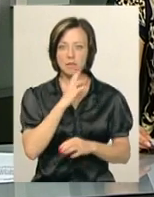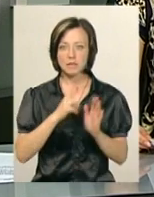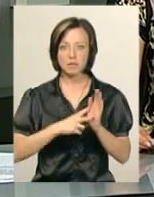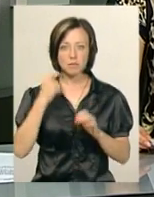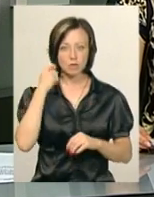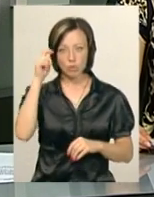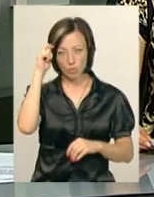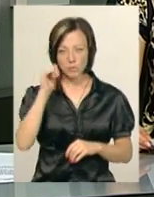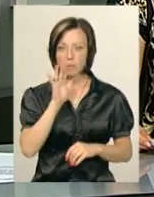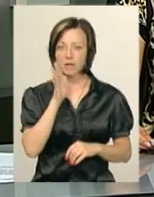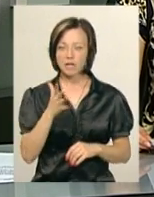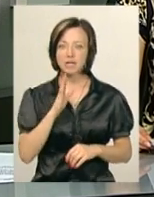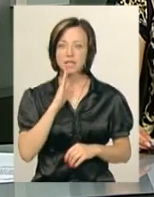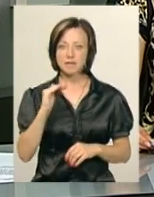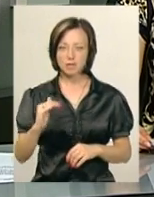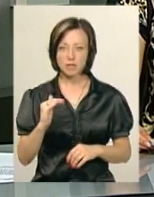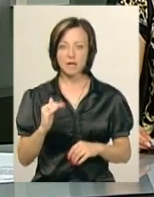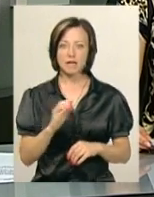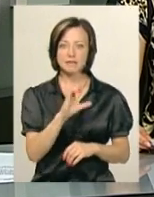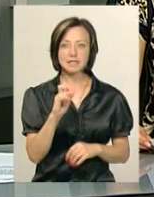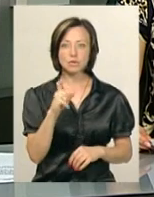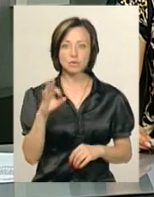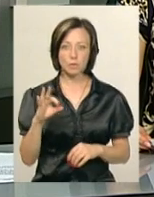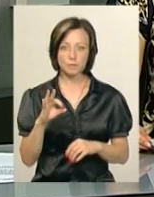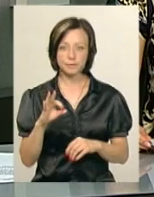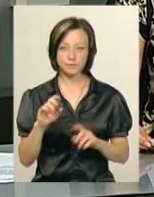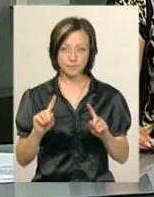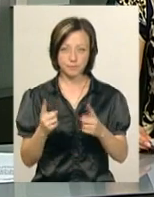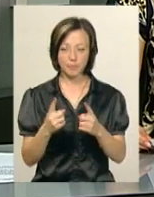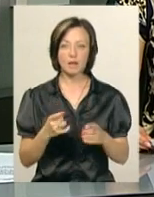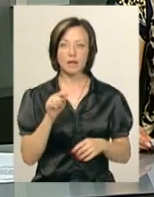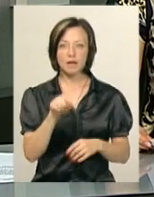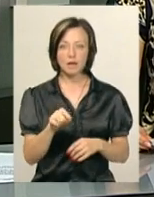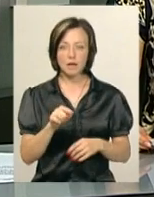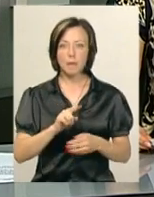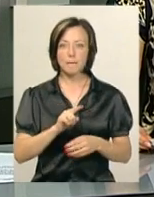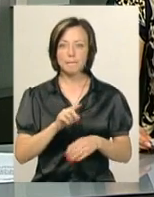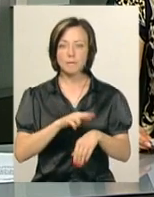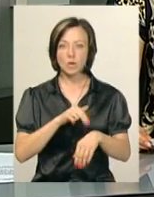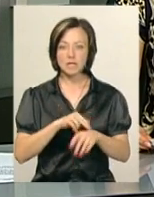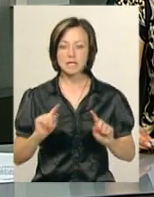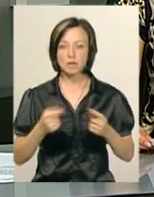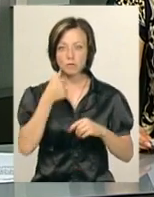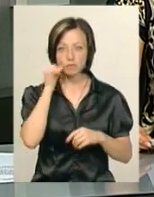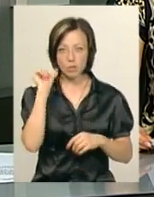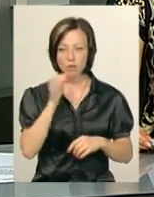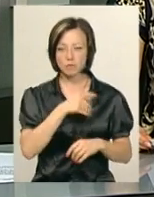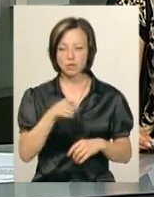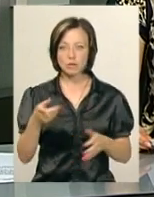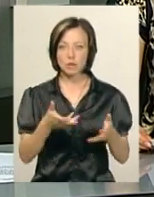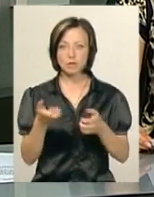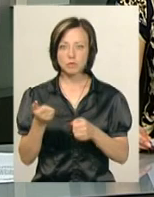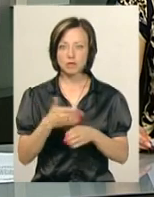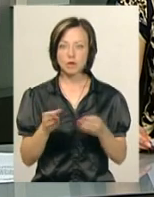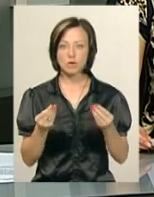-річного хлопчика і 5-річної дівчинки в ізоляторі тимчасового тримання. Нагадаю, її оперативники області затримали вчора під час отримання